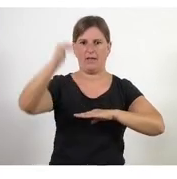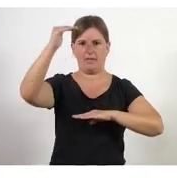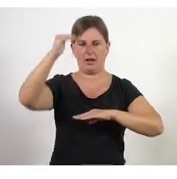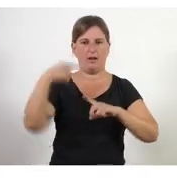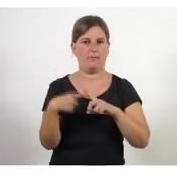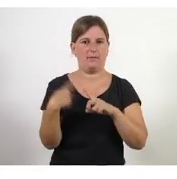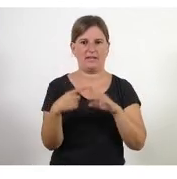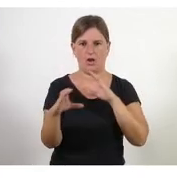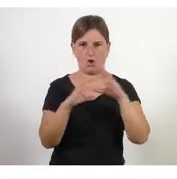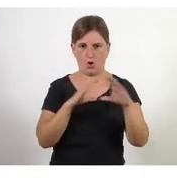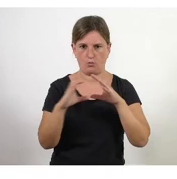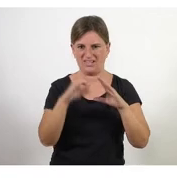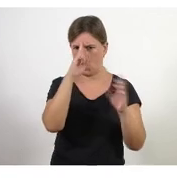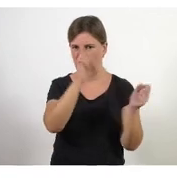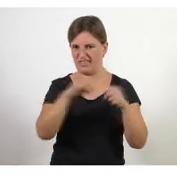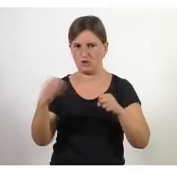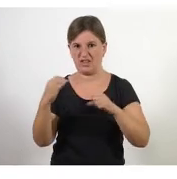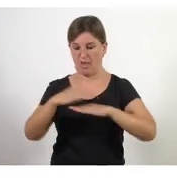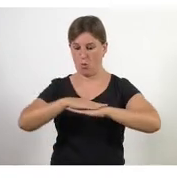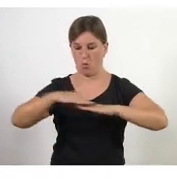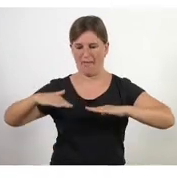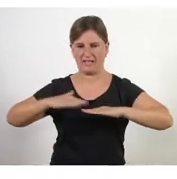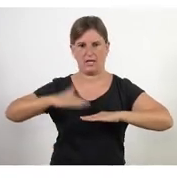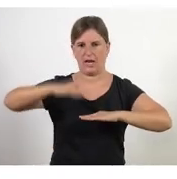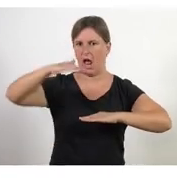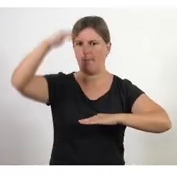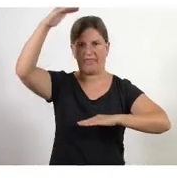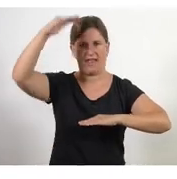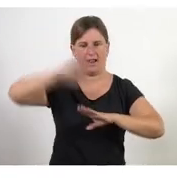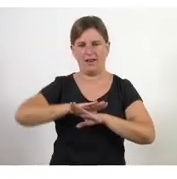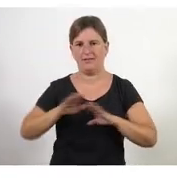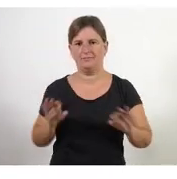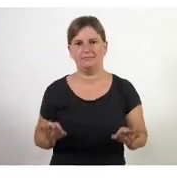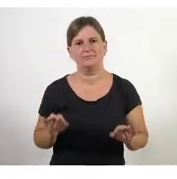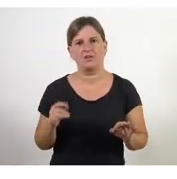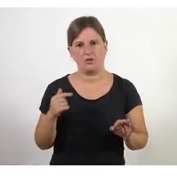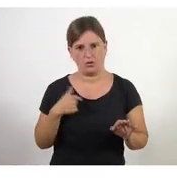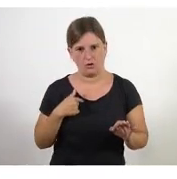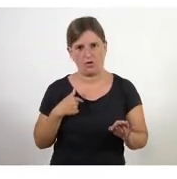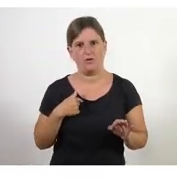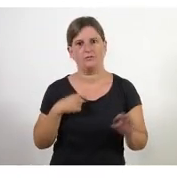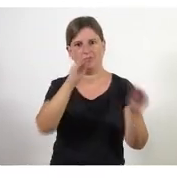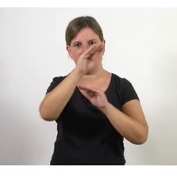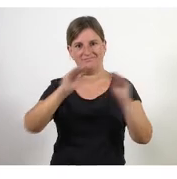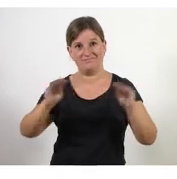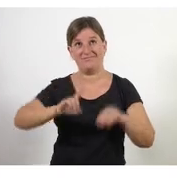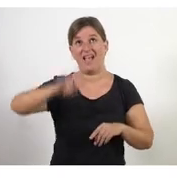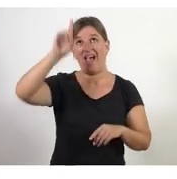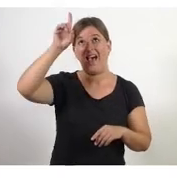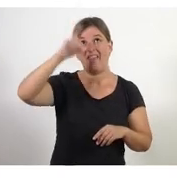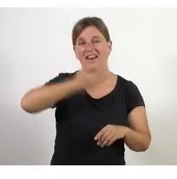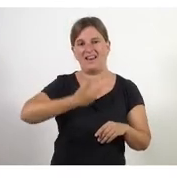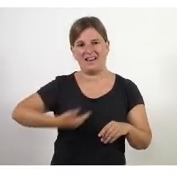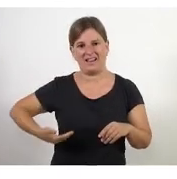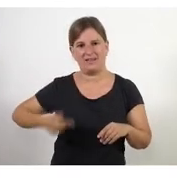comunicació i pressa de decisions i és la invitació als de dalt a